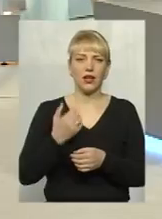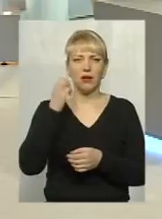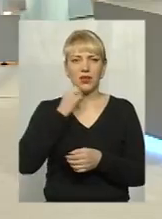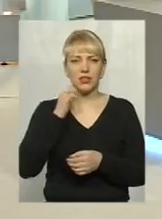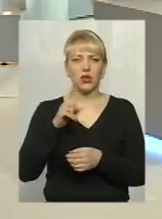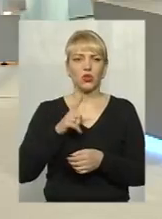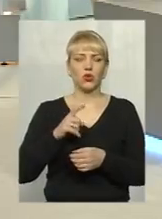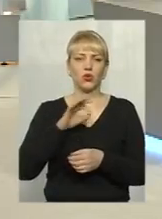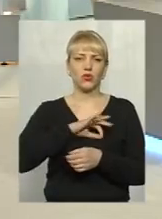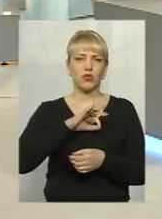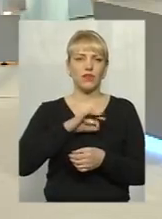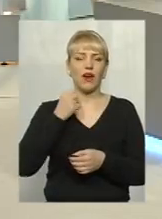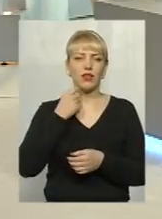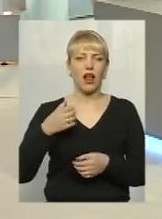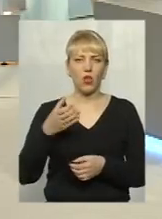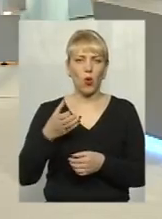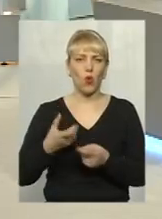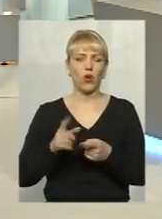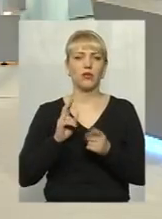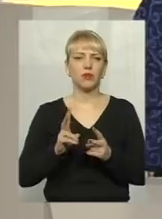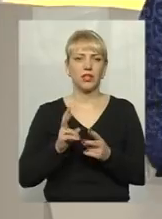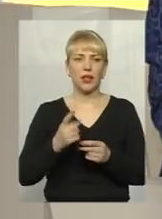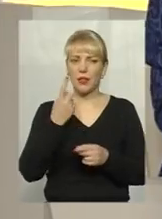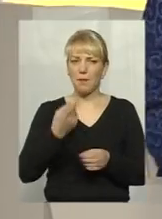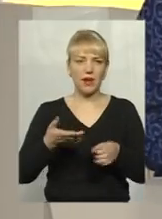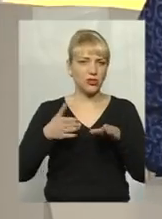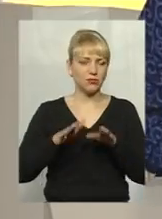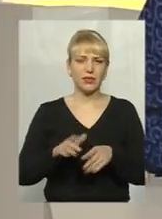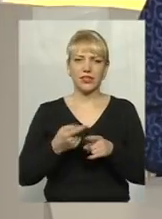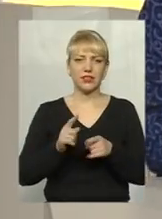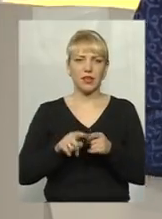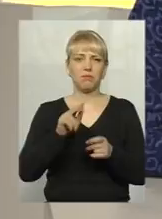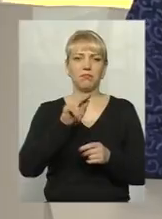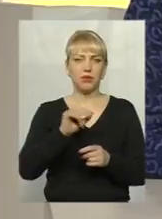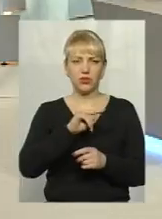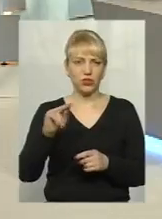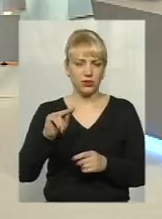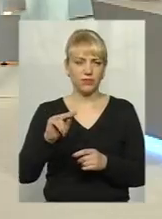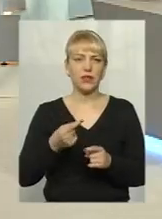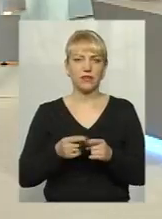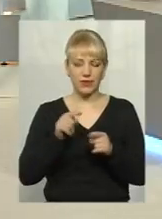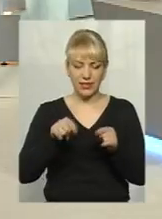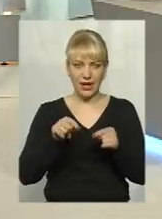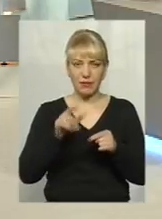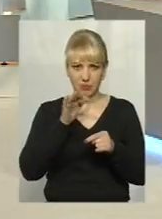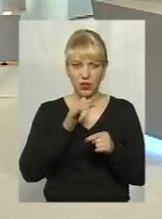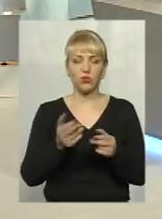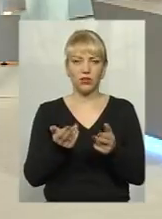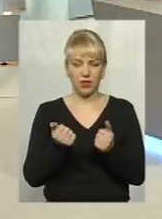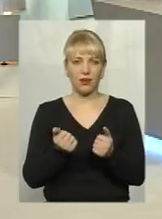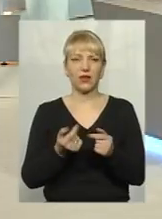зловживають алкоголем, тобто ті сіль, які не... Тобто на першому місці це пічне опалення. Саме в цей період, так. І в другій,